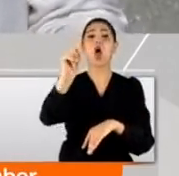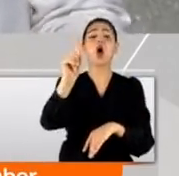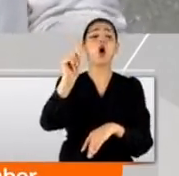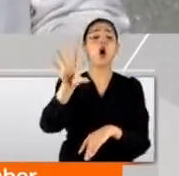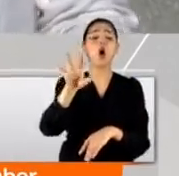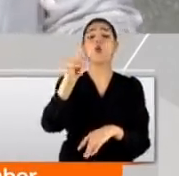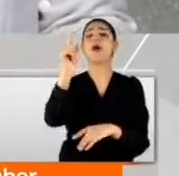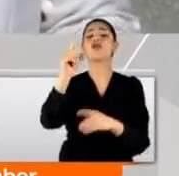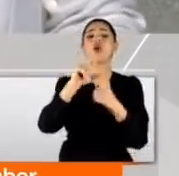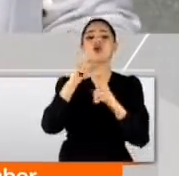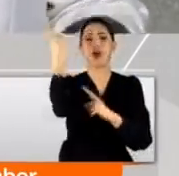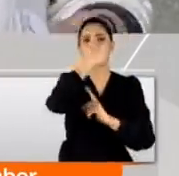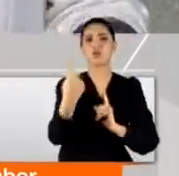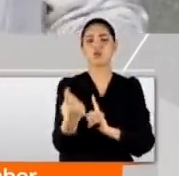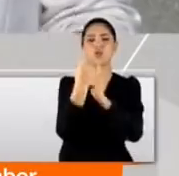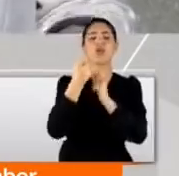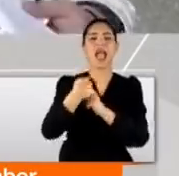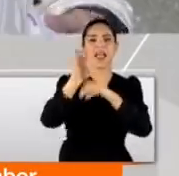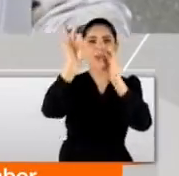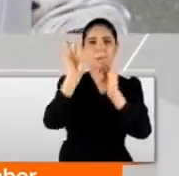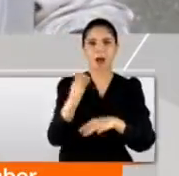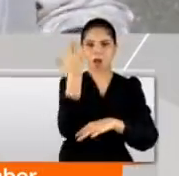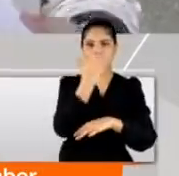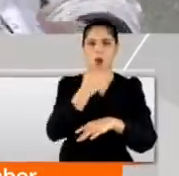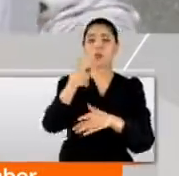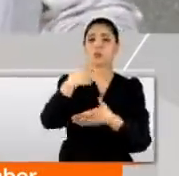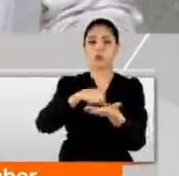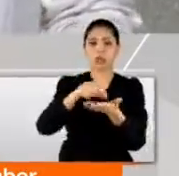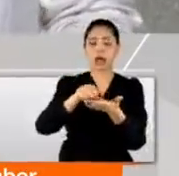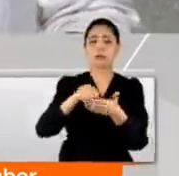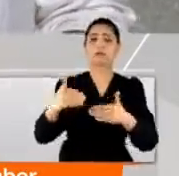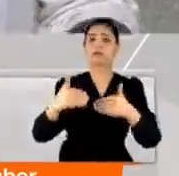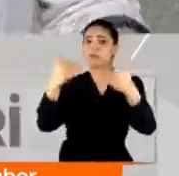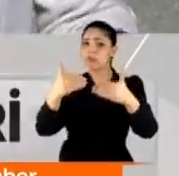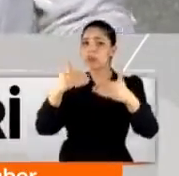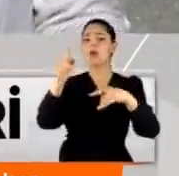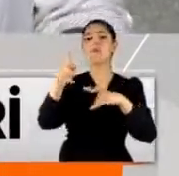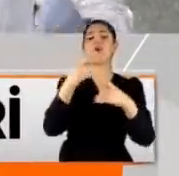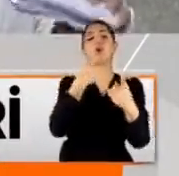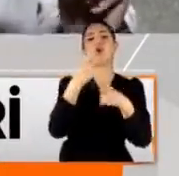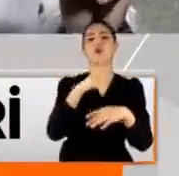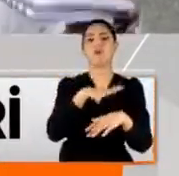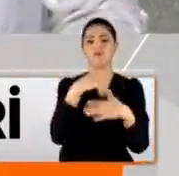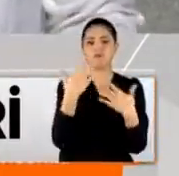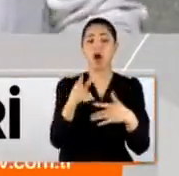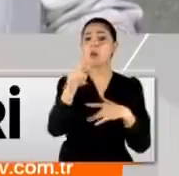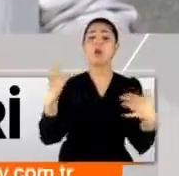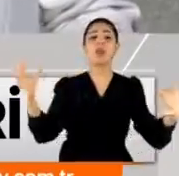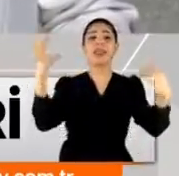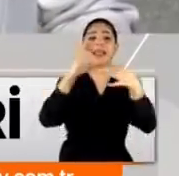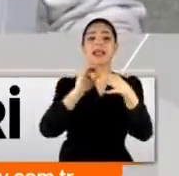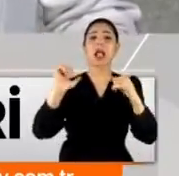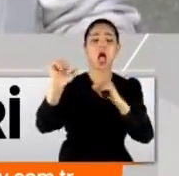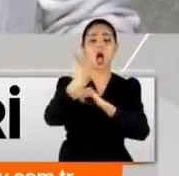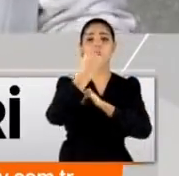okullarda yüz yüze eğitiminin başlayacağı tarihte bir gevşemenin söz konusu olabileceği kulislerde konuşuluyor. Buna ilişkin de en